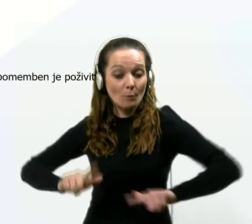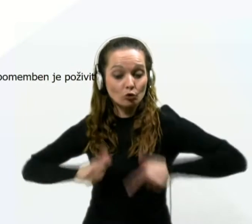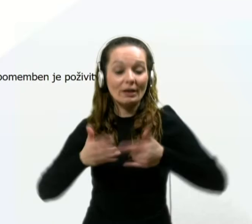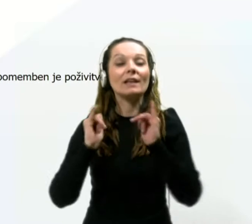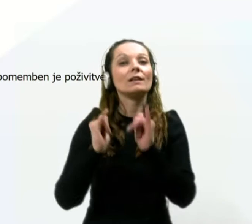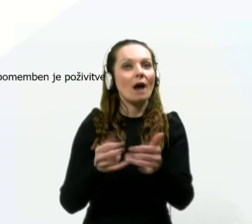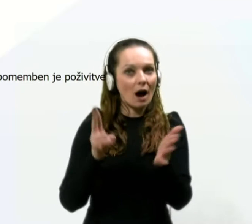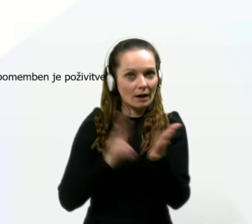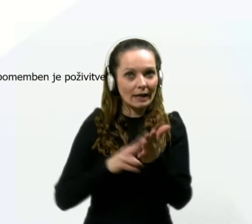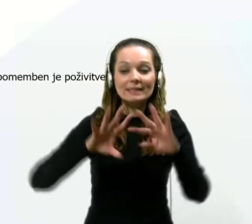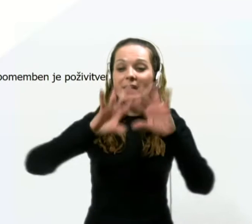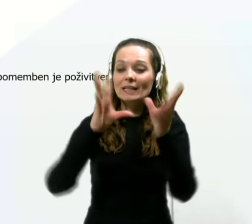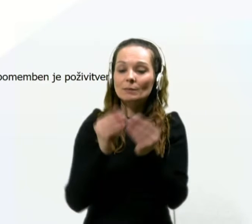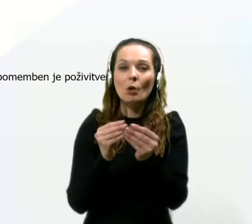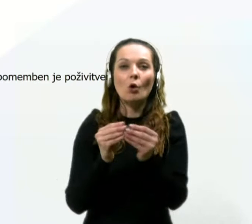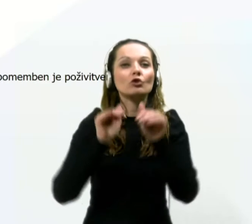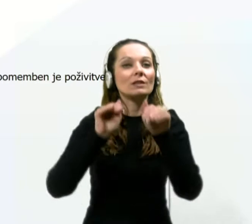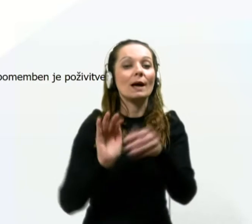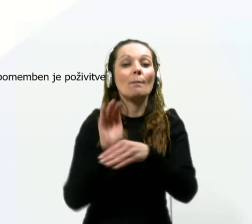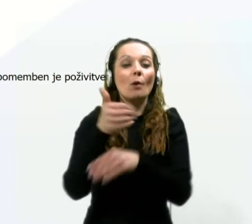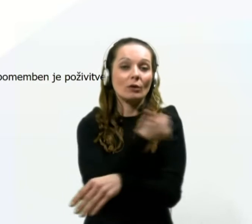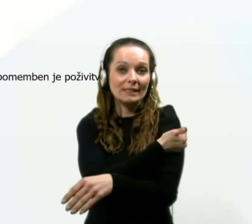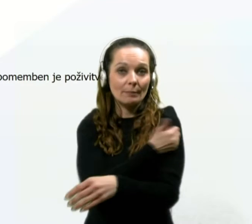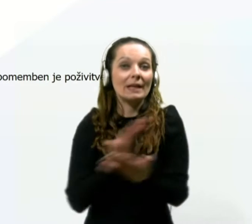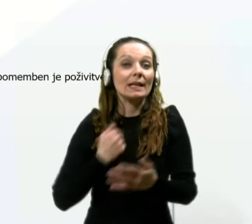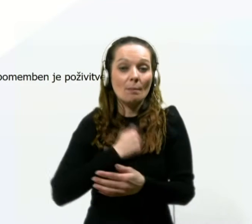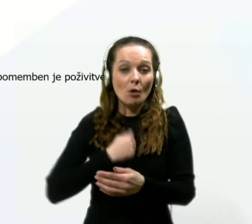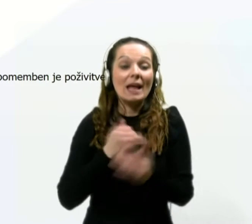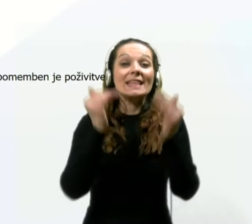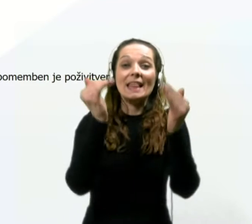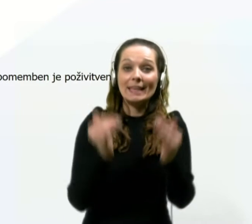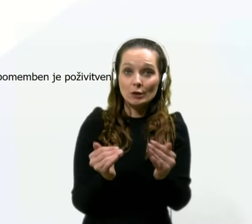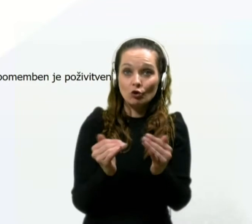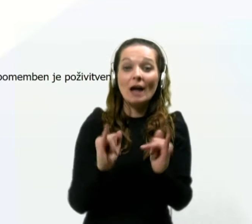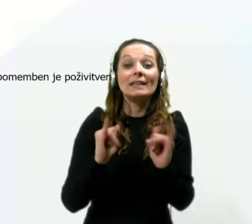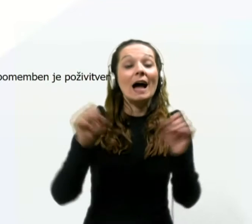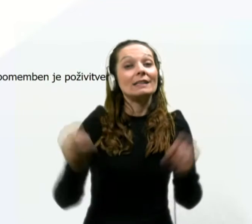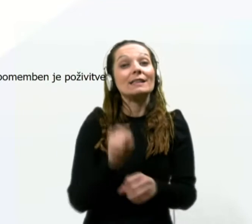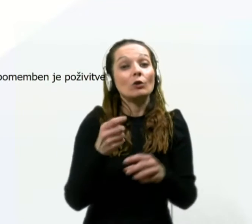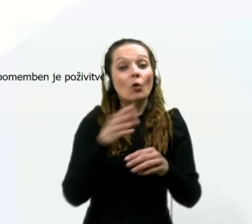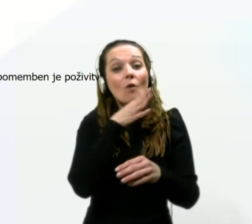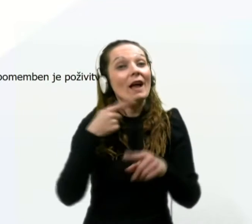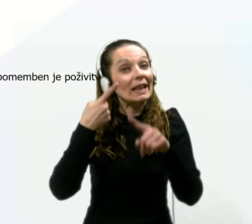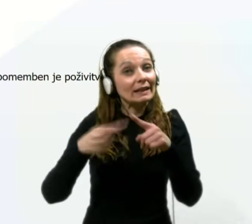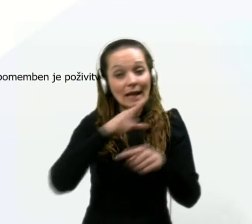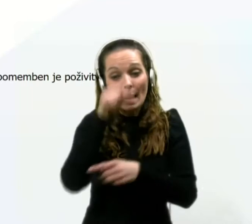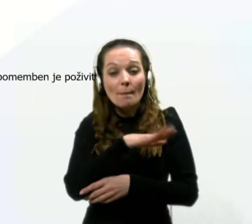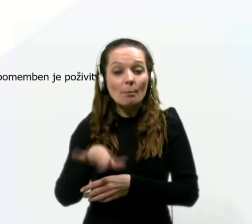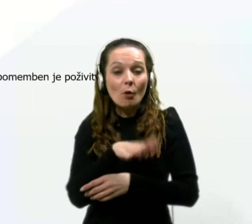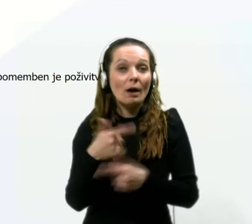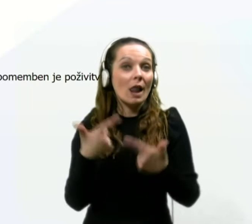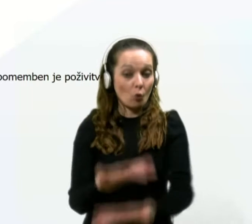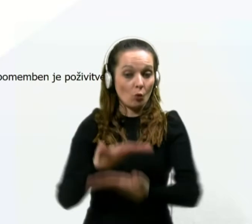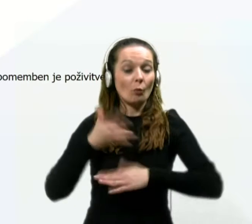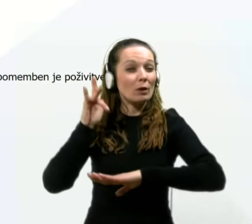res, da je na splošno zaščita pocepljenjem prebolevnosti nekoliko nižja, zato je velik del populacije dovzeten za